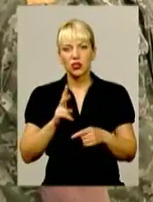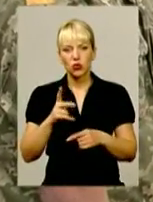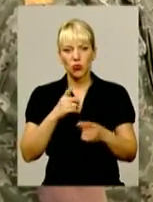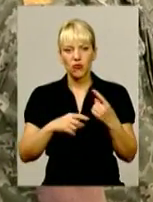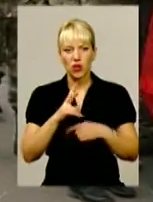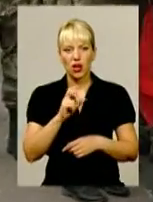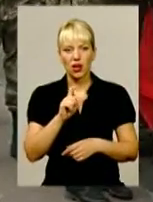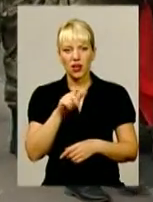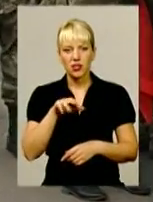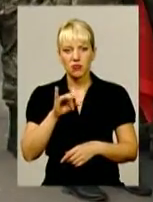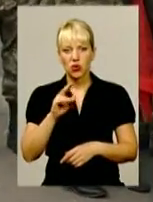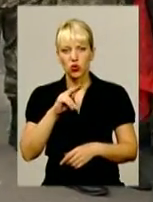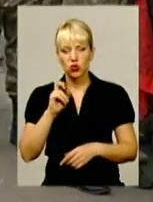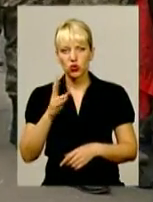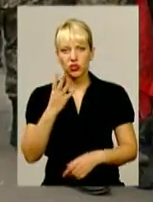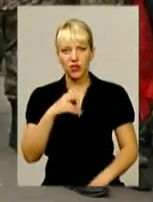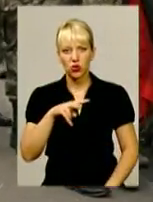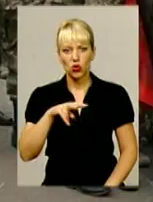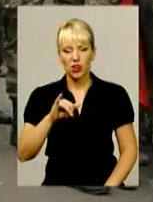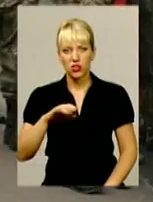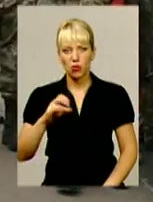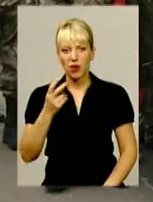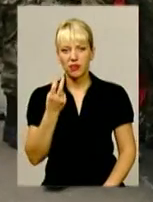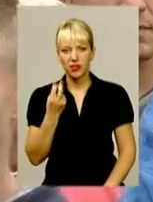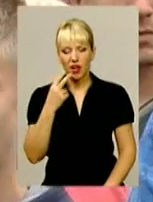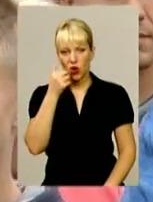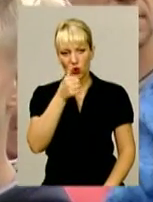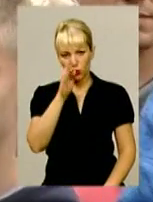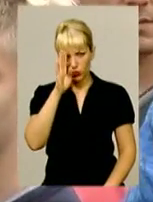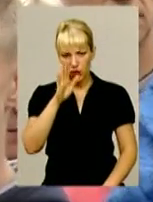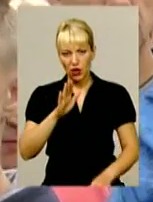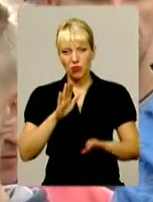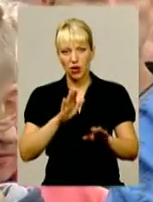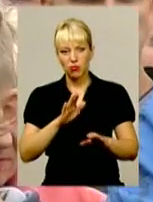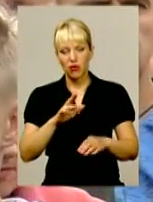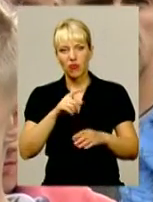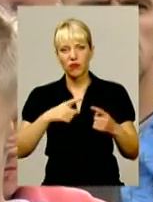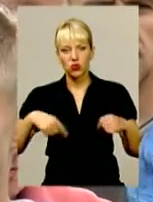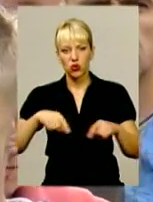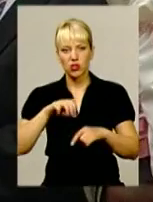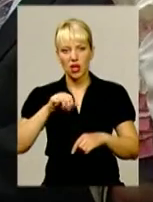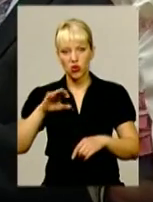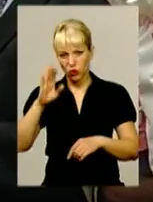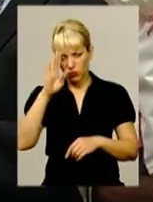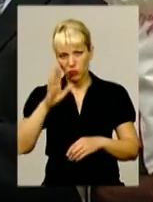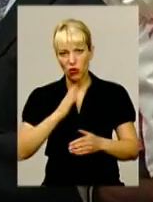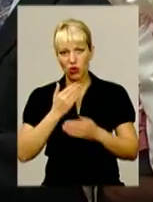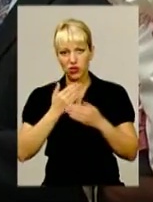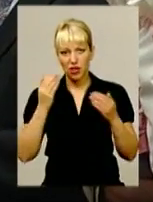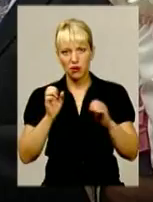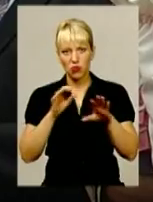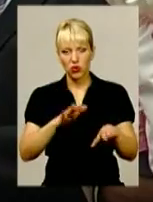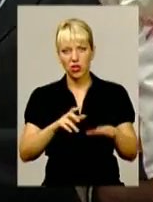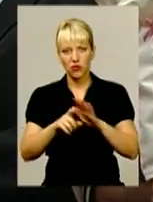Казмірчук. З 4 листопада 2014 року чоловік перебував у зоні АТО. Саме Андрій, один з останніх, покидав Донецький